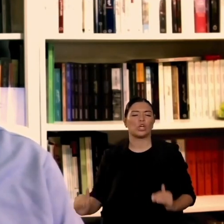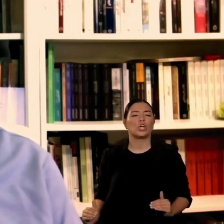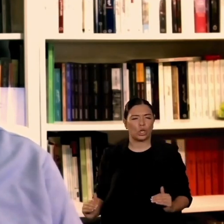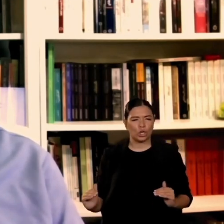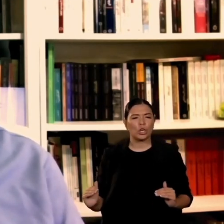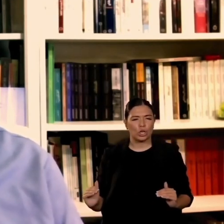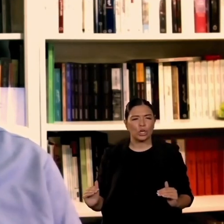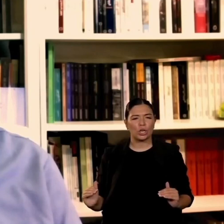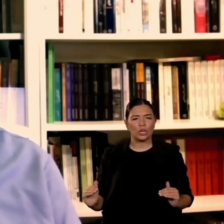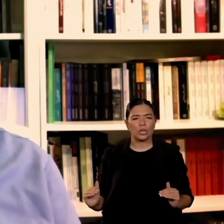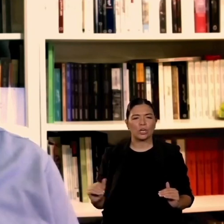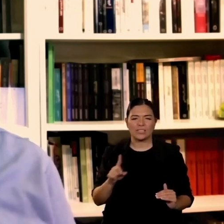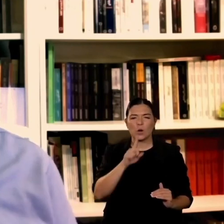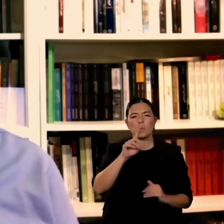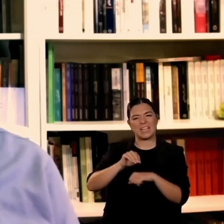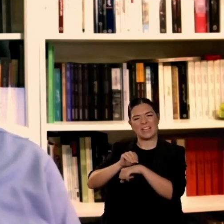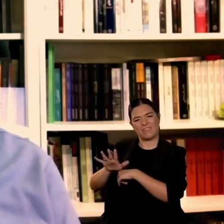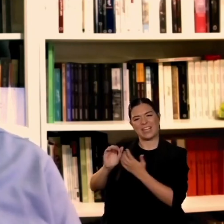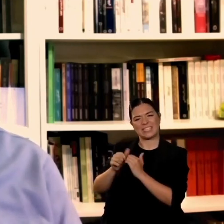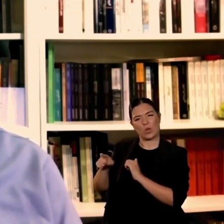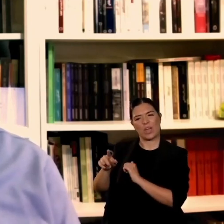esempi da altri paesi